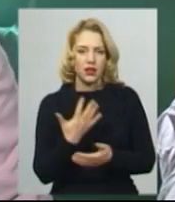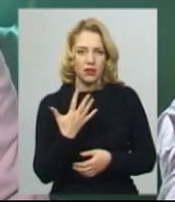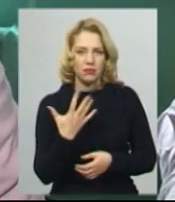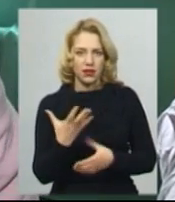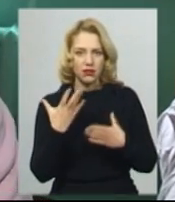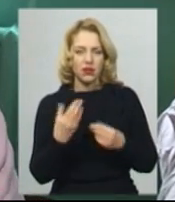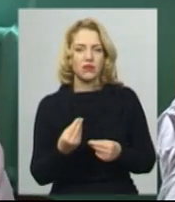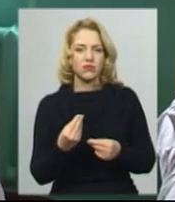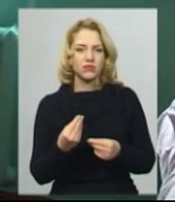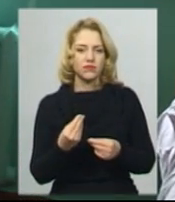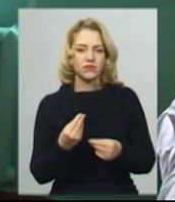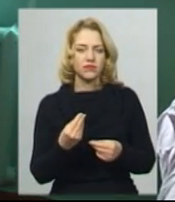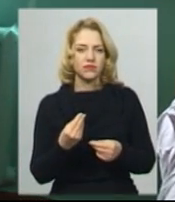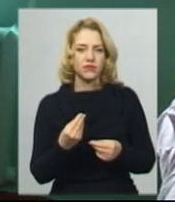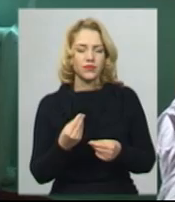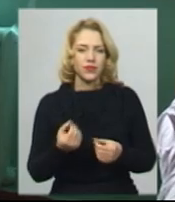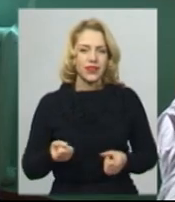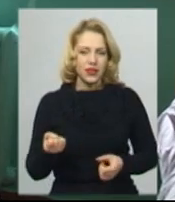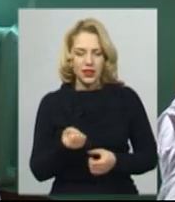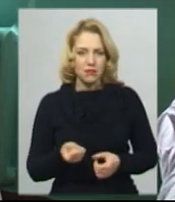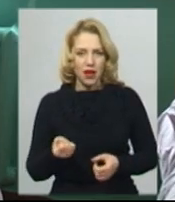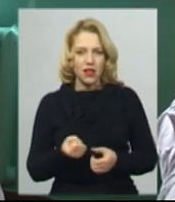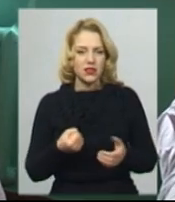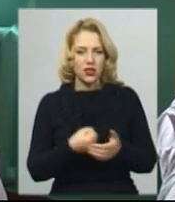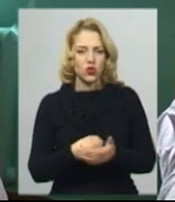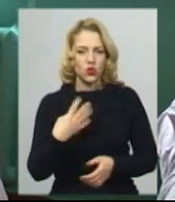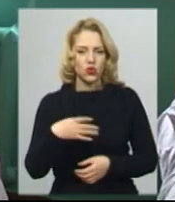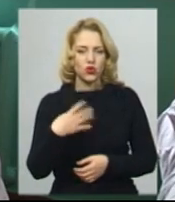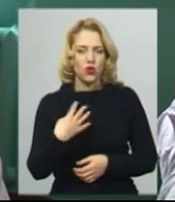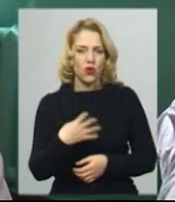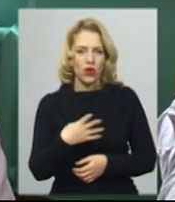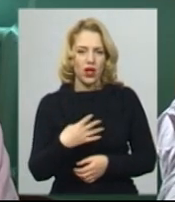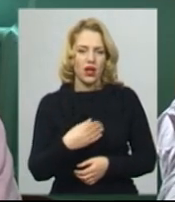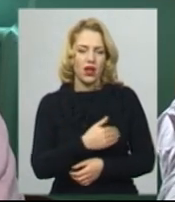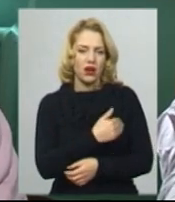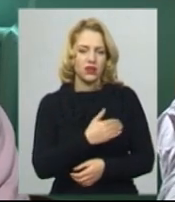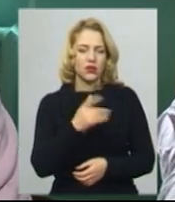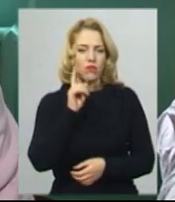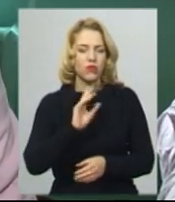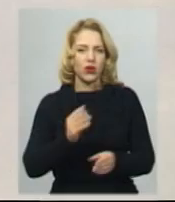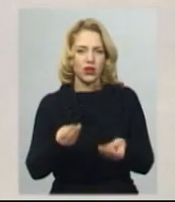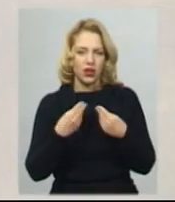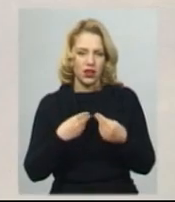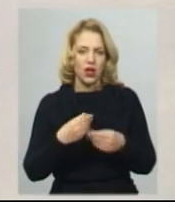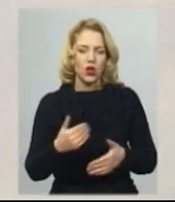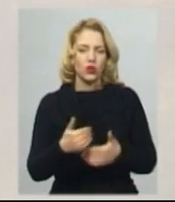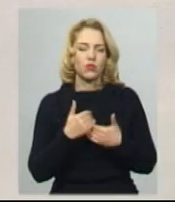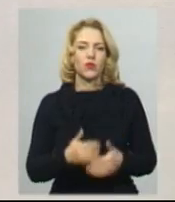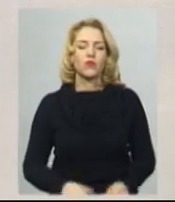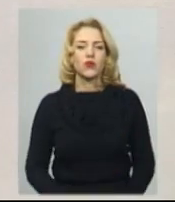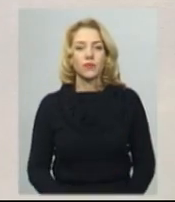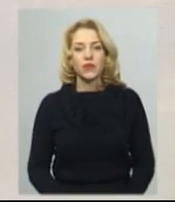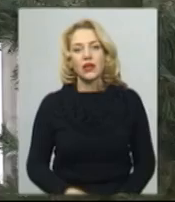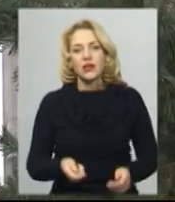була, так трималася. До 40 градусів, це поки не дали допомоги, і вже нам краще стало. Завідувач